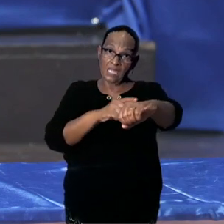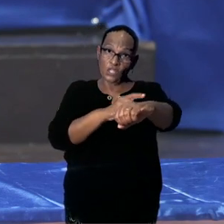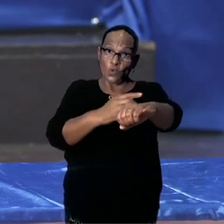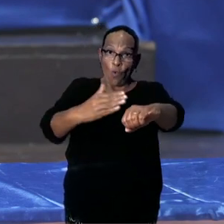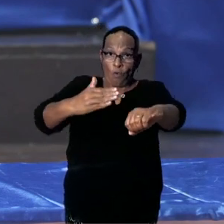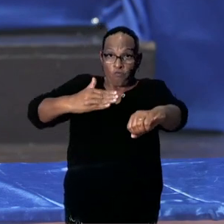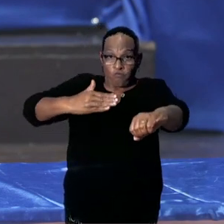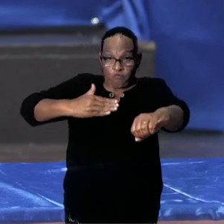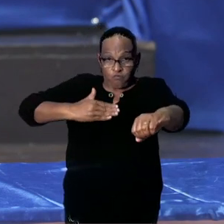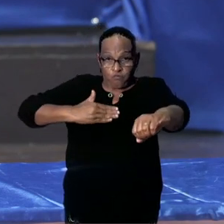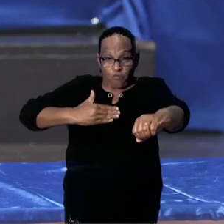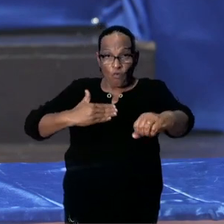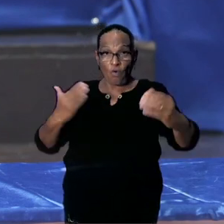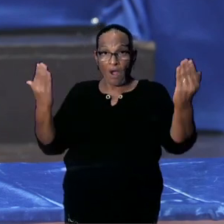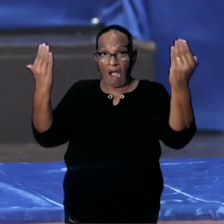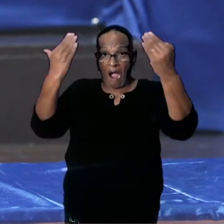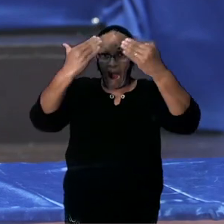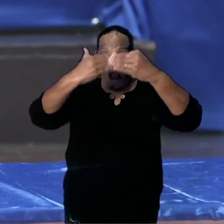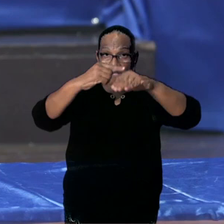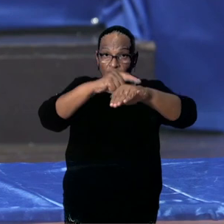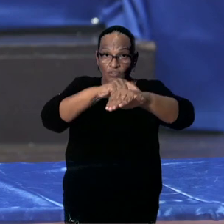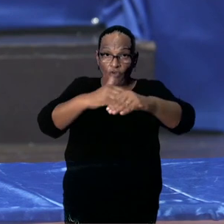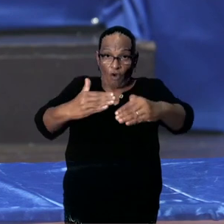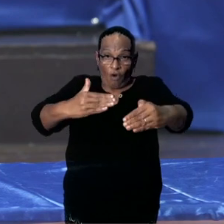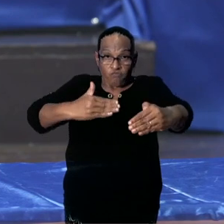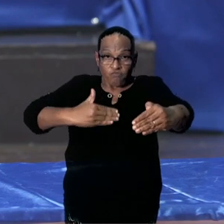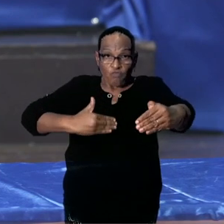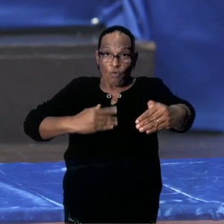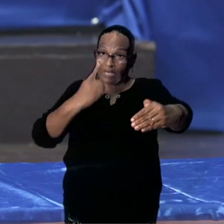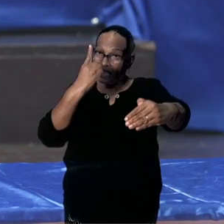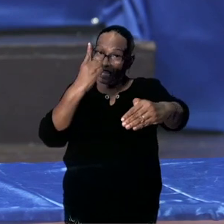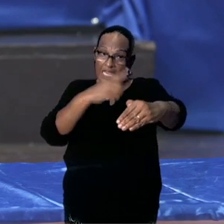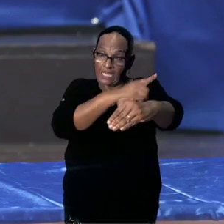avondklok hun deuren sluiten voor het publiek.